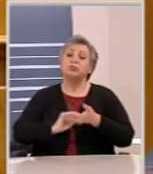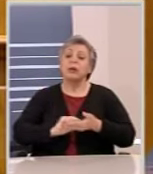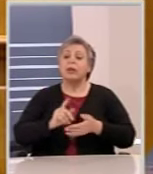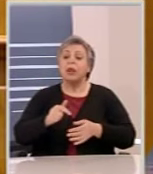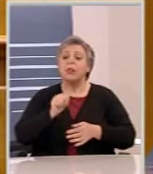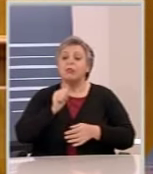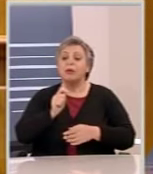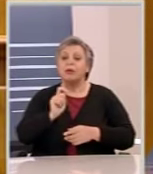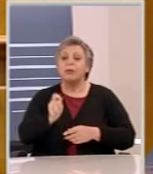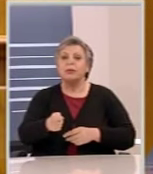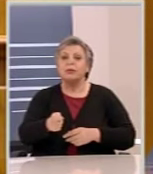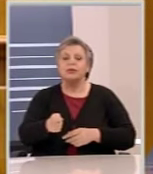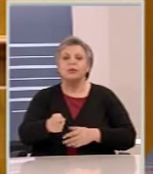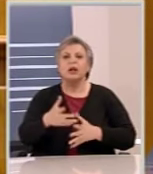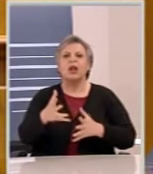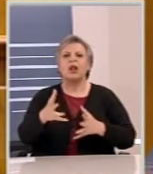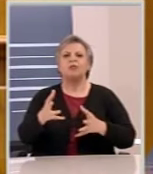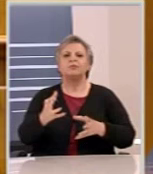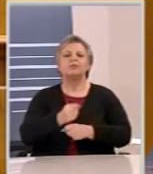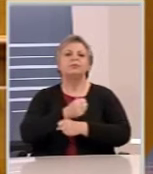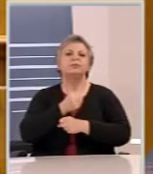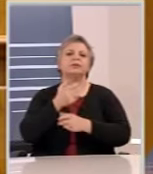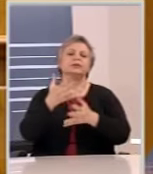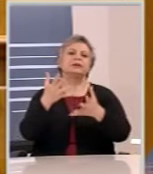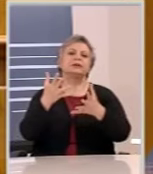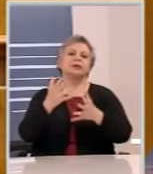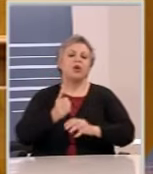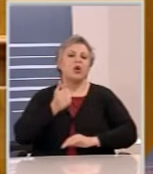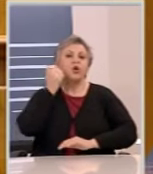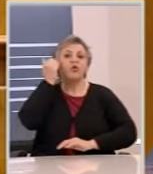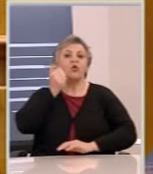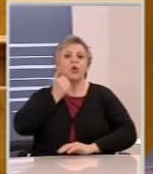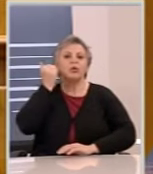αλλά έρχεται κόκκινο και ξαναχάνει.